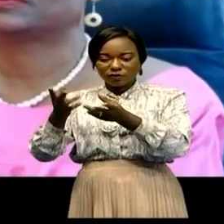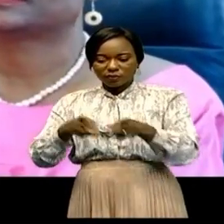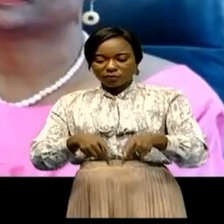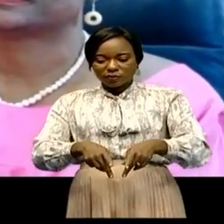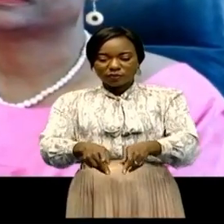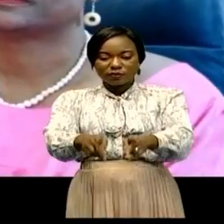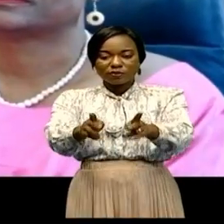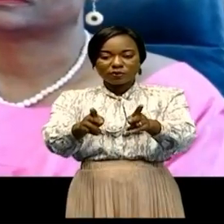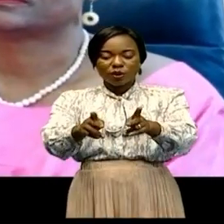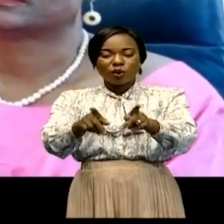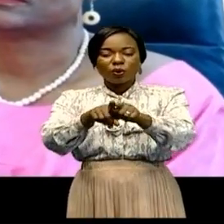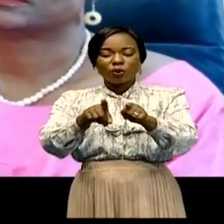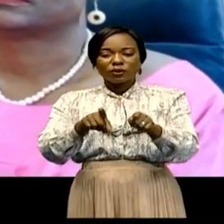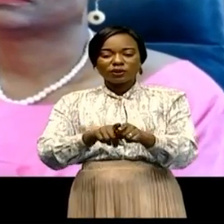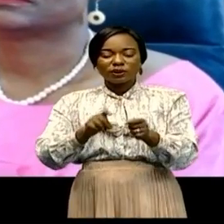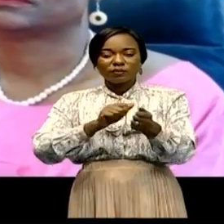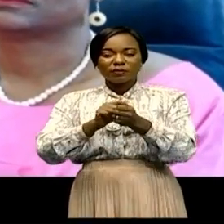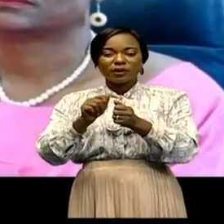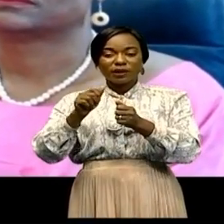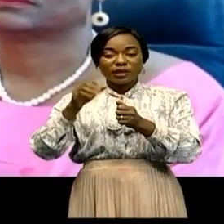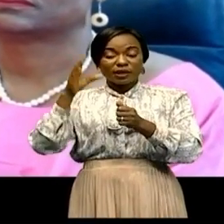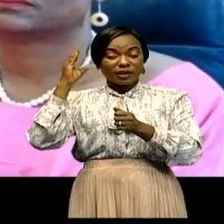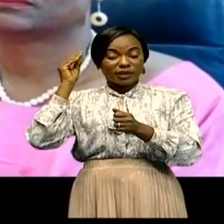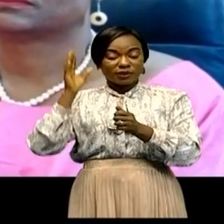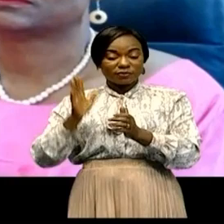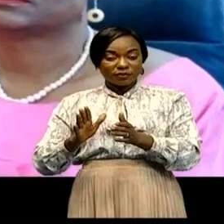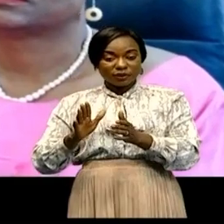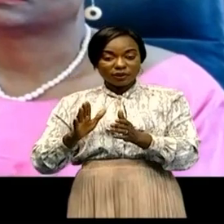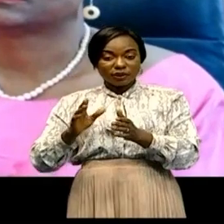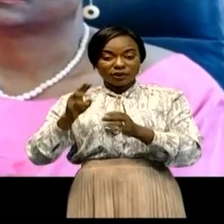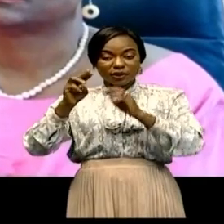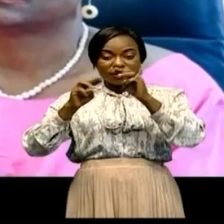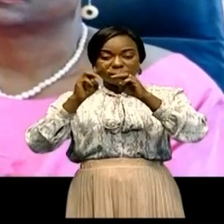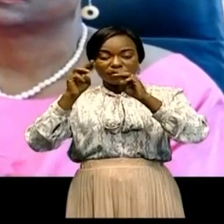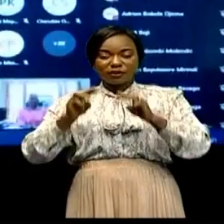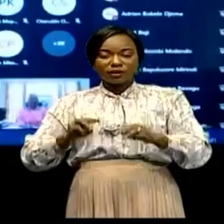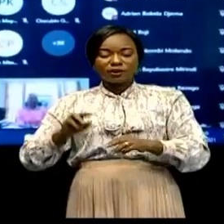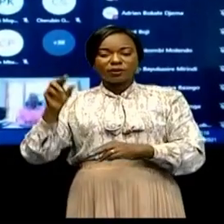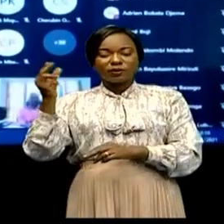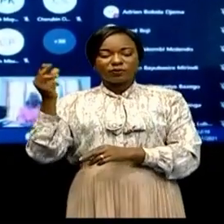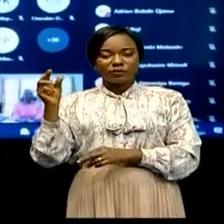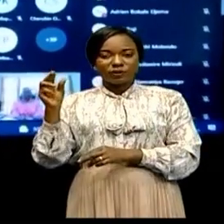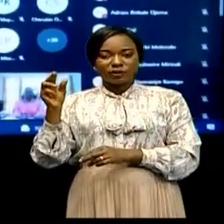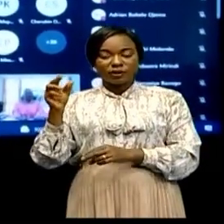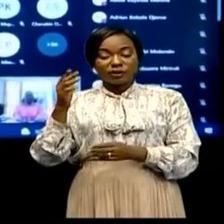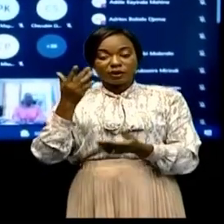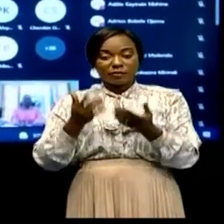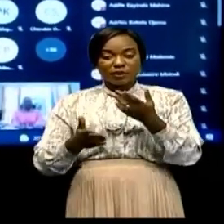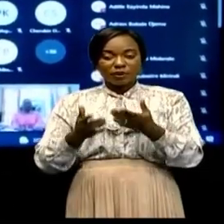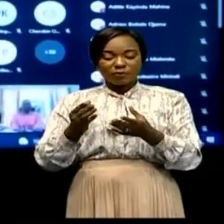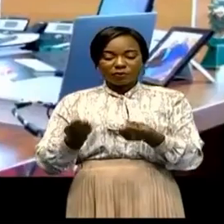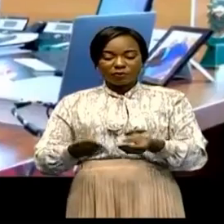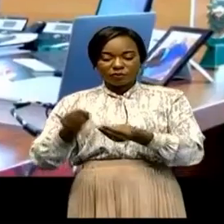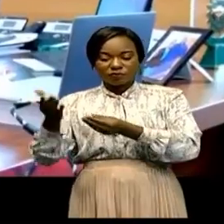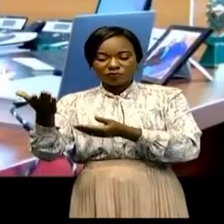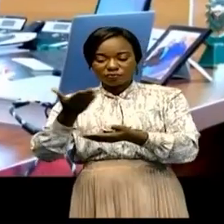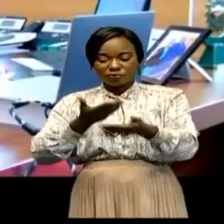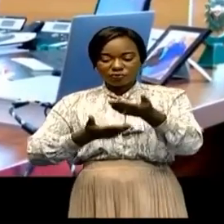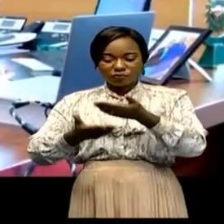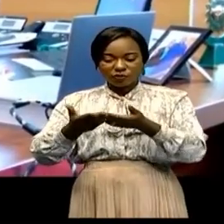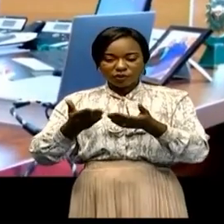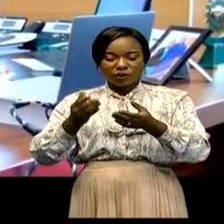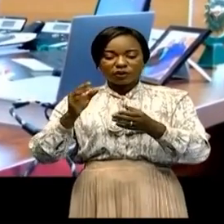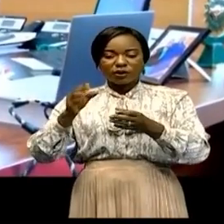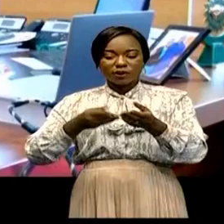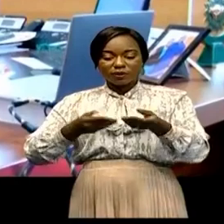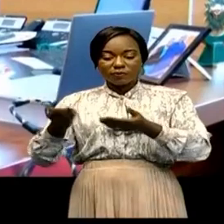constitution par les experts du ministère de Mines. Considérant les contraintes de la procédure de passation de marché, cet audit